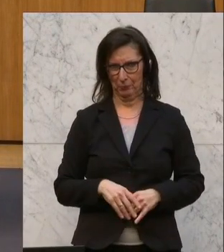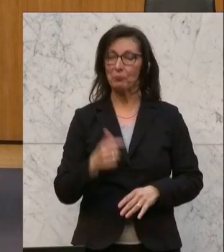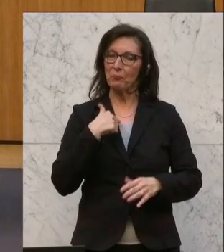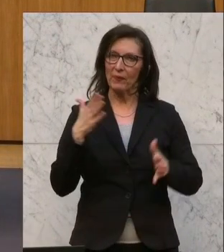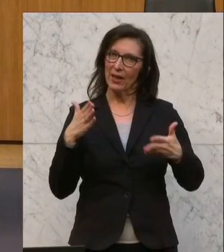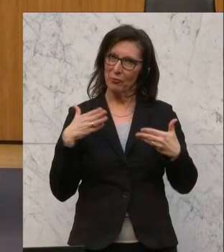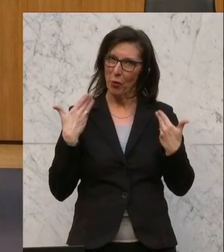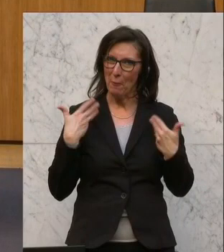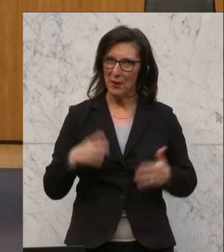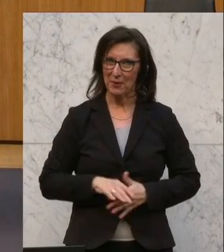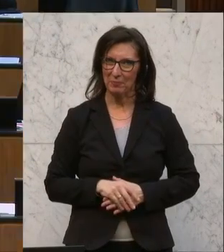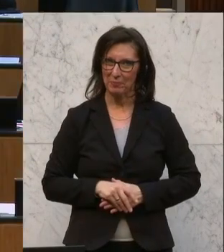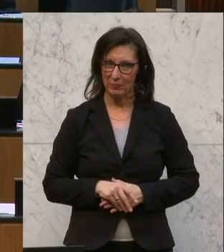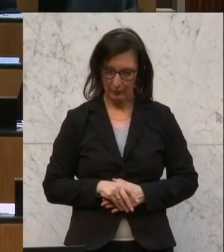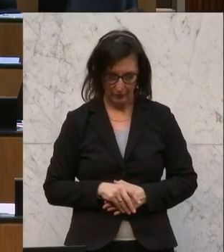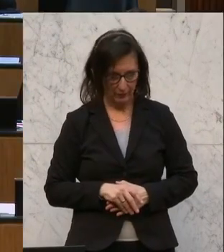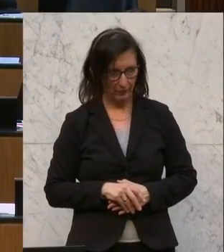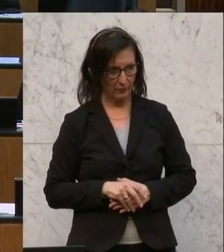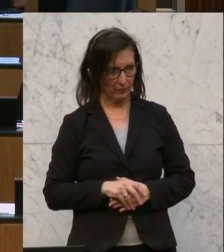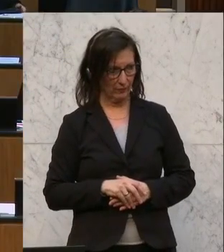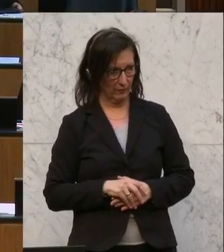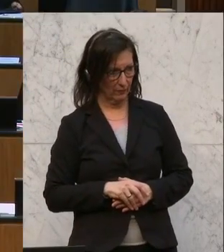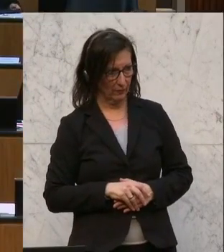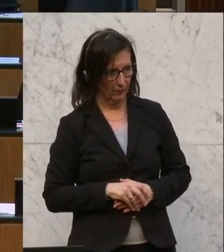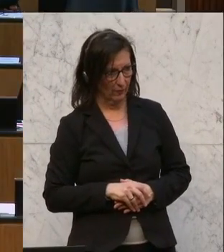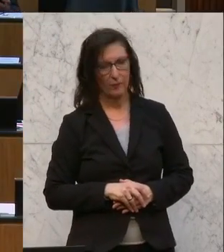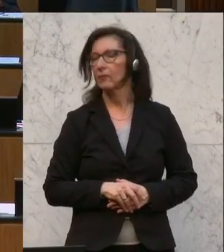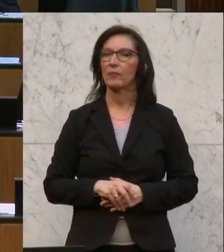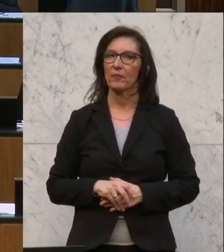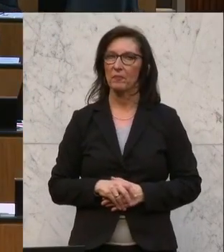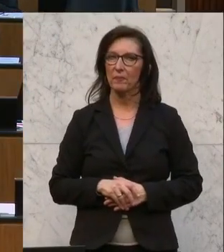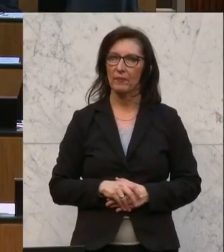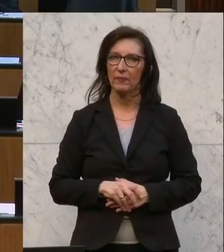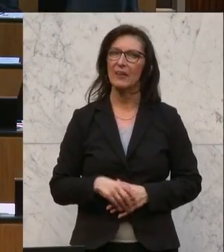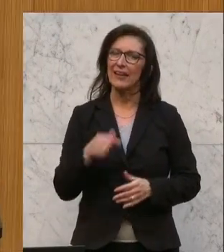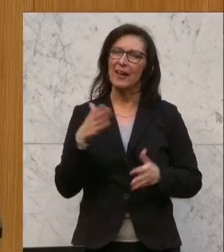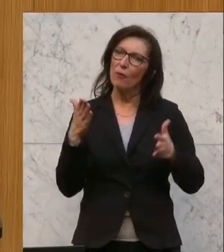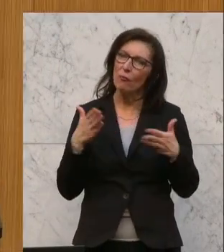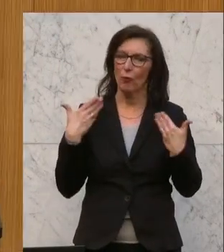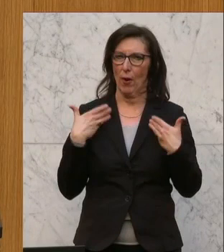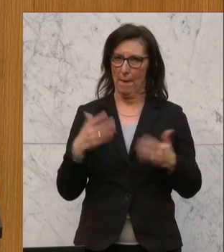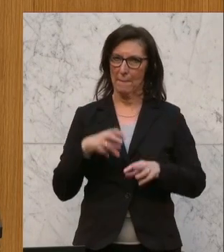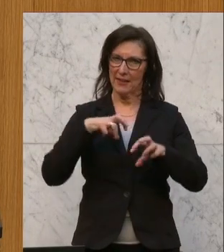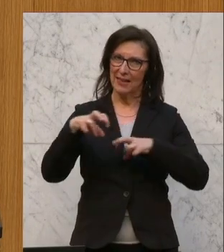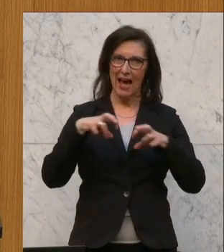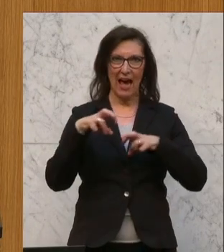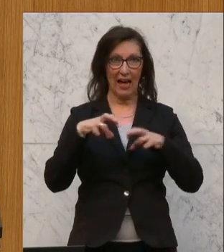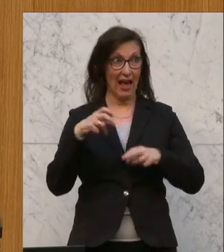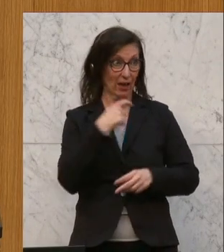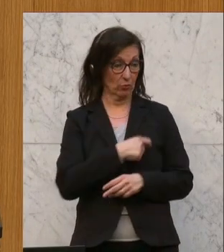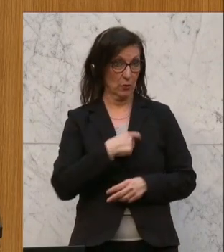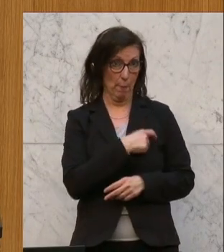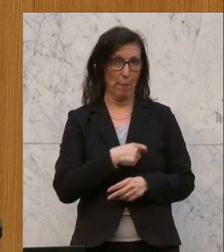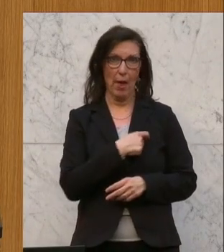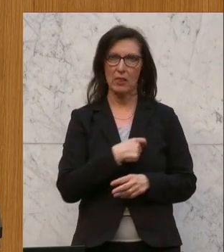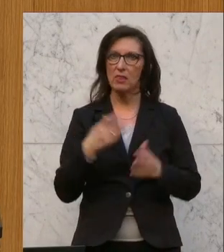dass die Regierungsparteien diesem Ansinnen